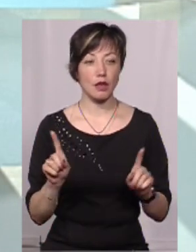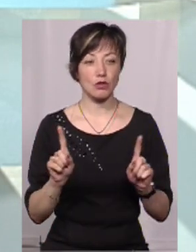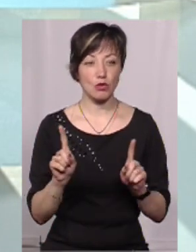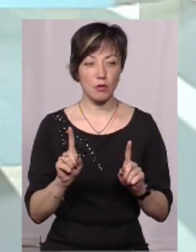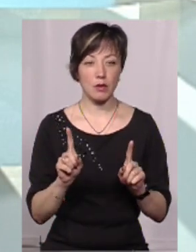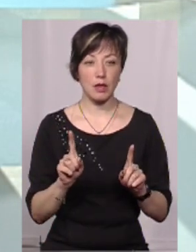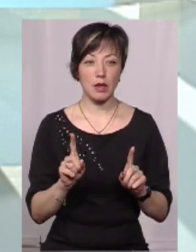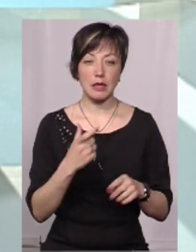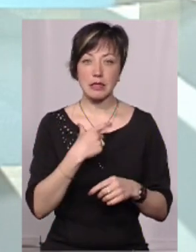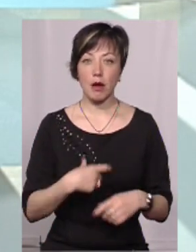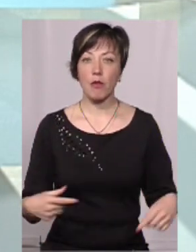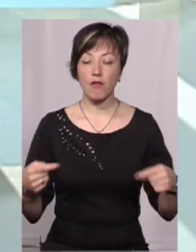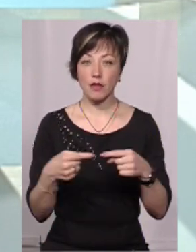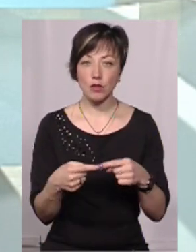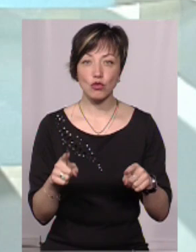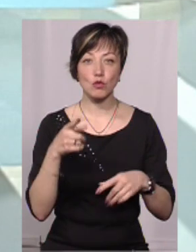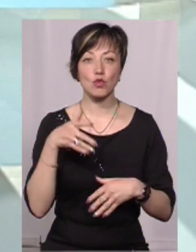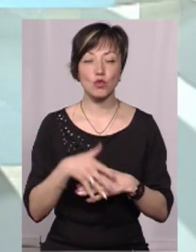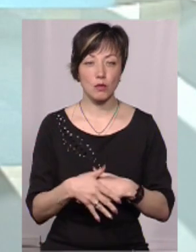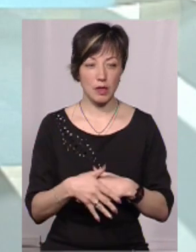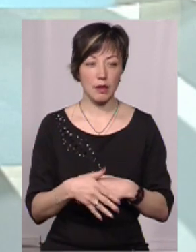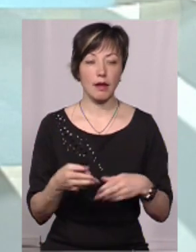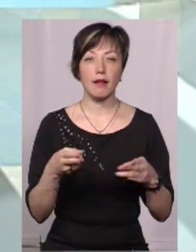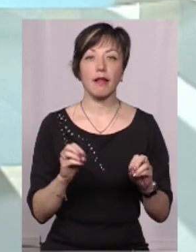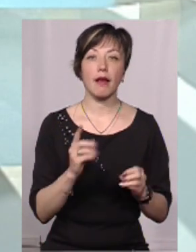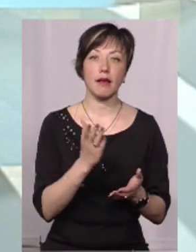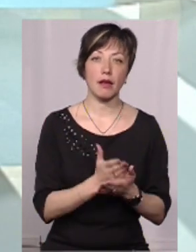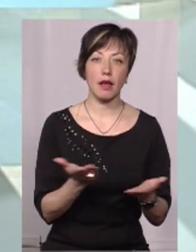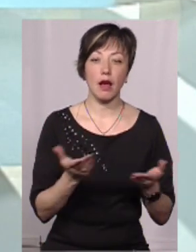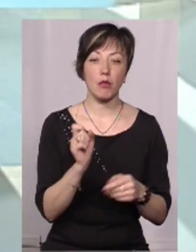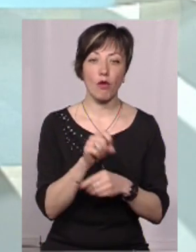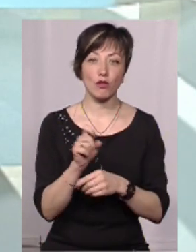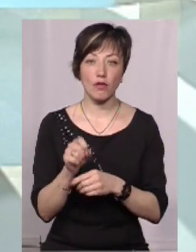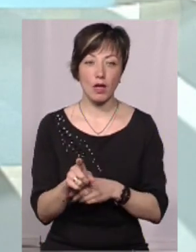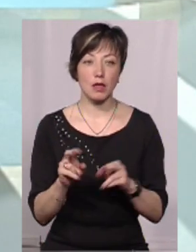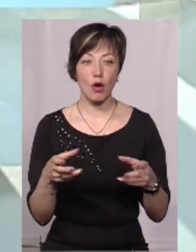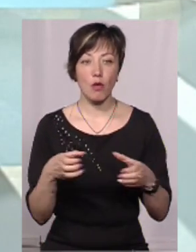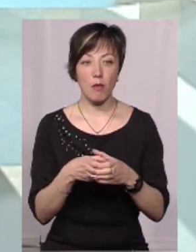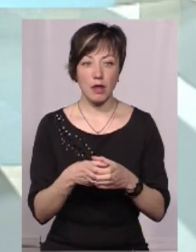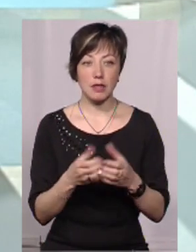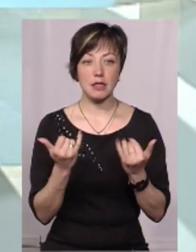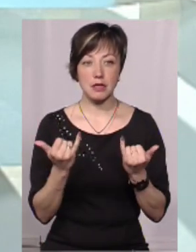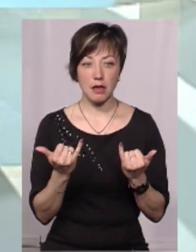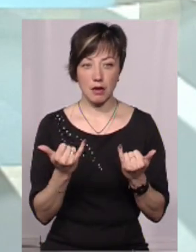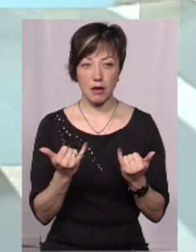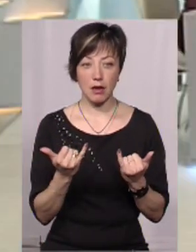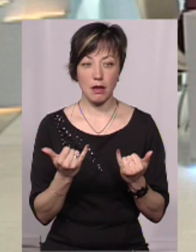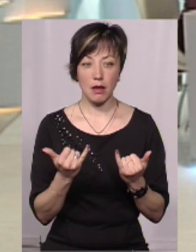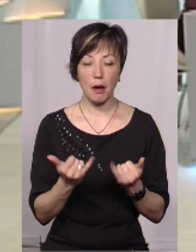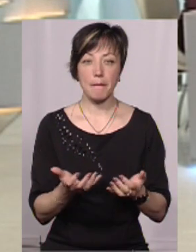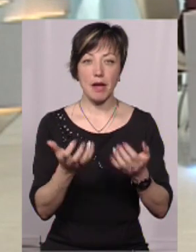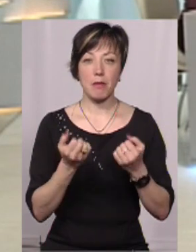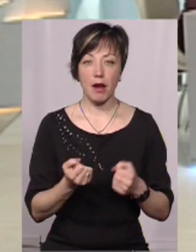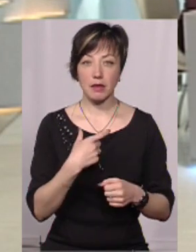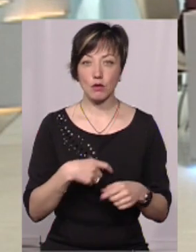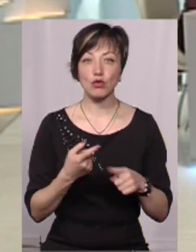самоідентифікуватися, щоб зрозуміти, де вона є, які повноваження, як громада їй вона зараз перебирає